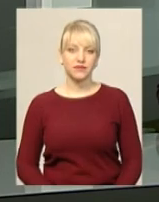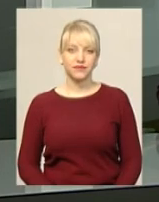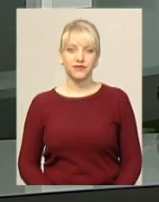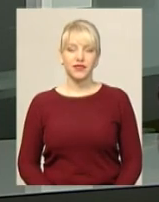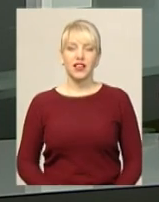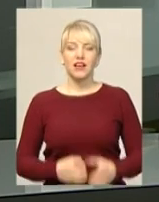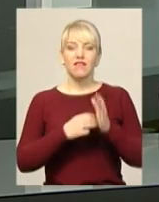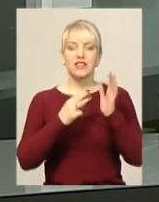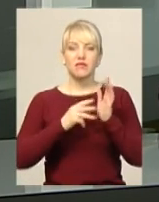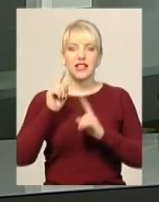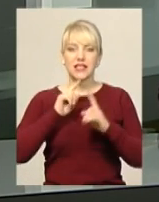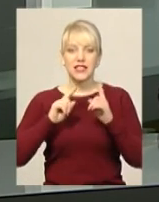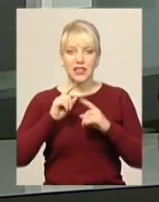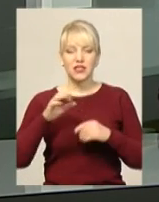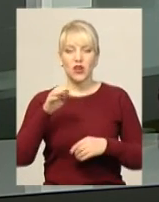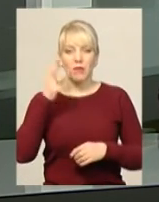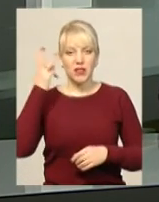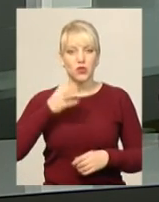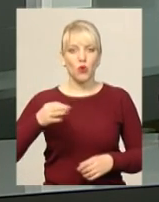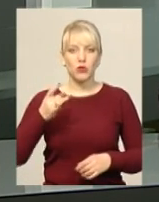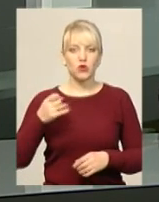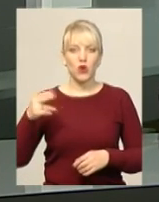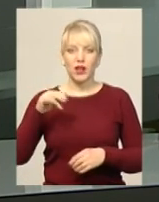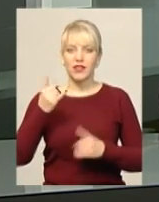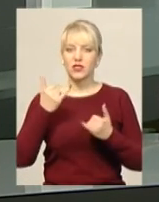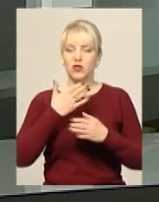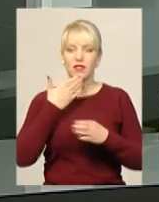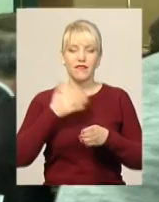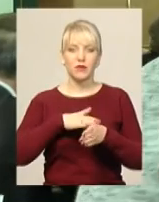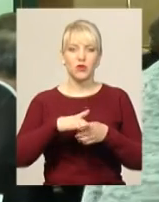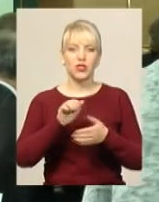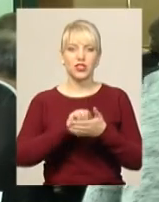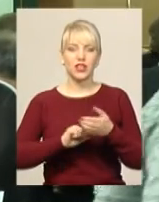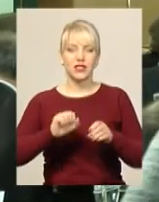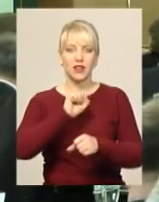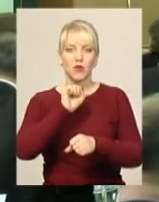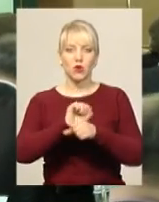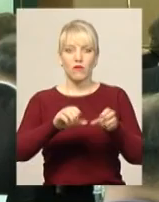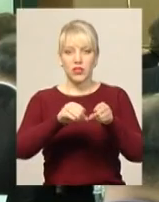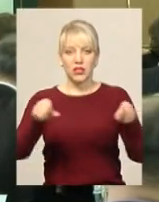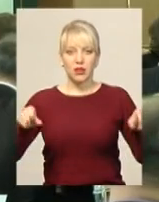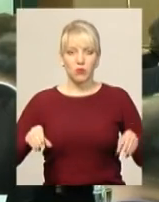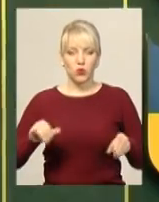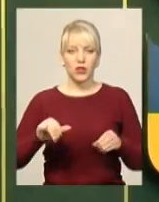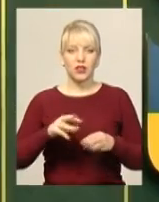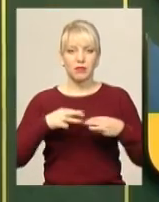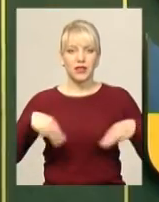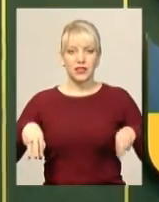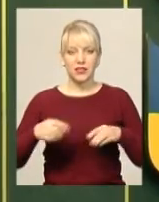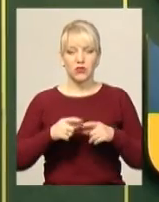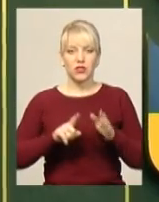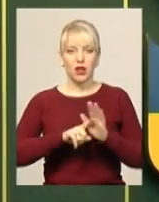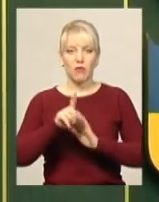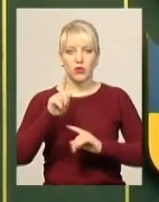18-та сесія Хмельницької обласної ради сьогодні не відбулася через заблоковані трибуну і президію. На початку засідання